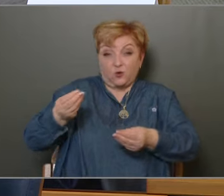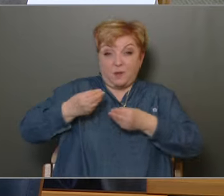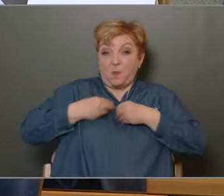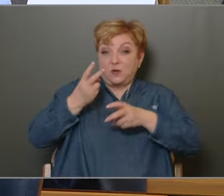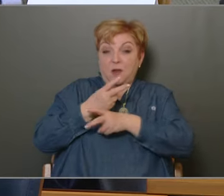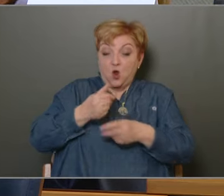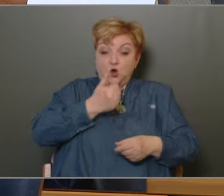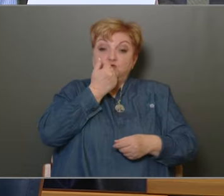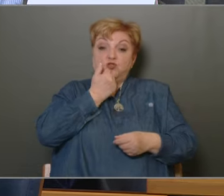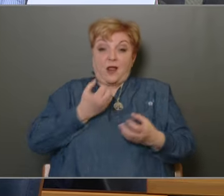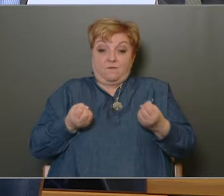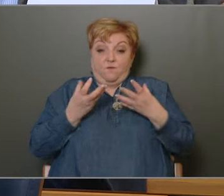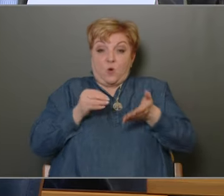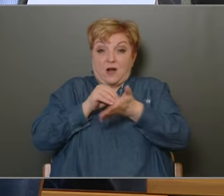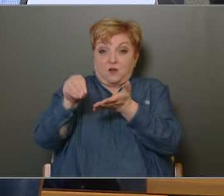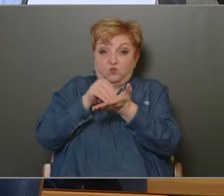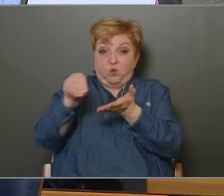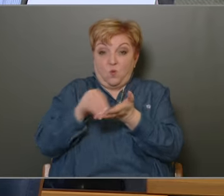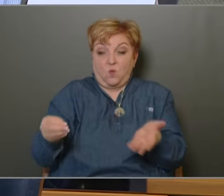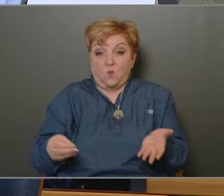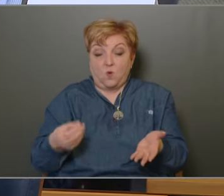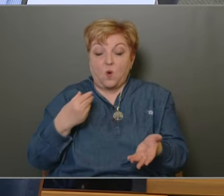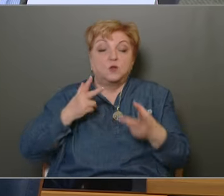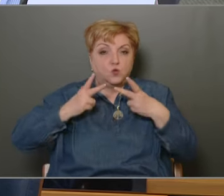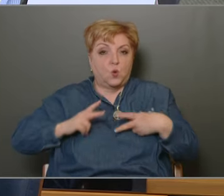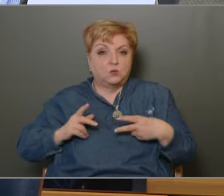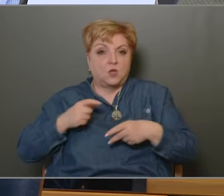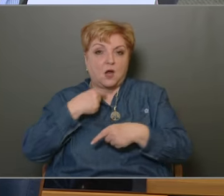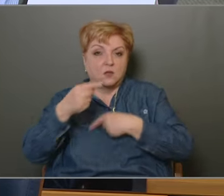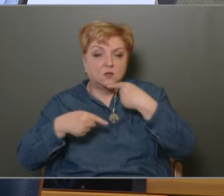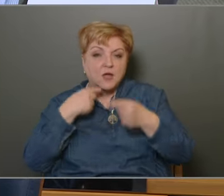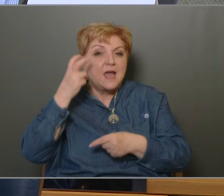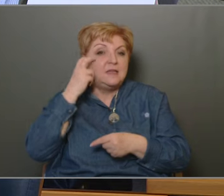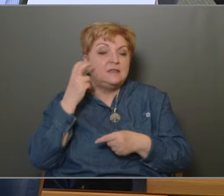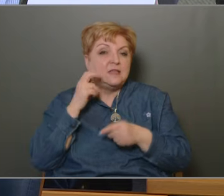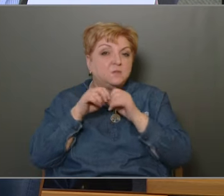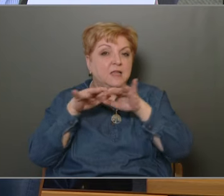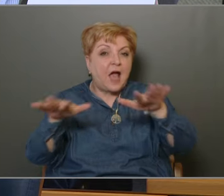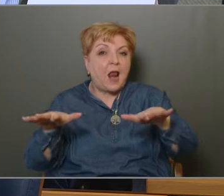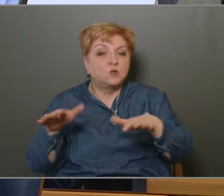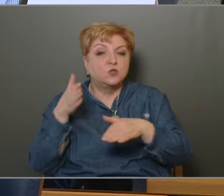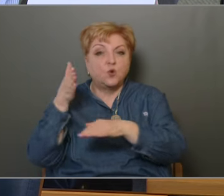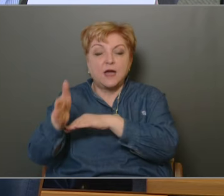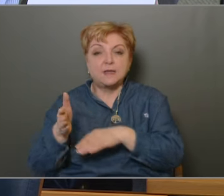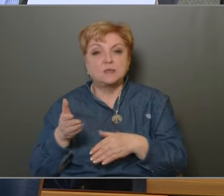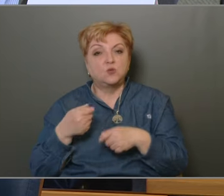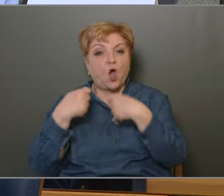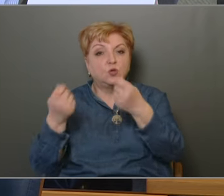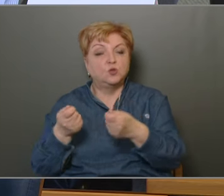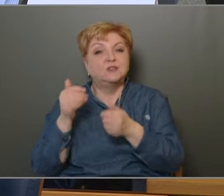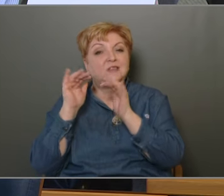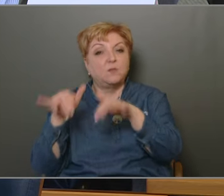tehát saját forrásból biztosítjuk ezt, és meg nyugodtan hozzátehetjük az intézmény hálózaton keresztül nyújtott